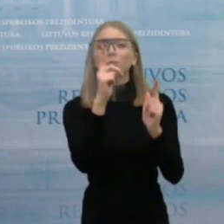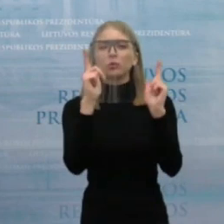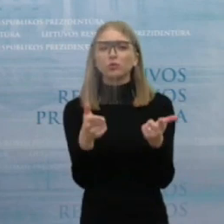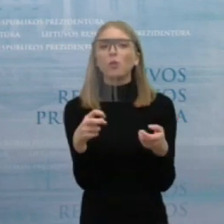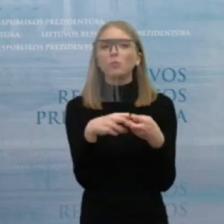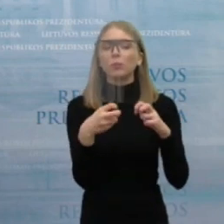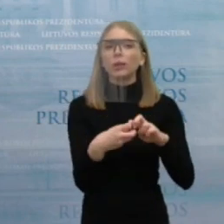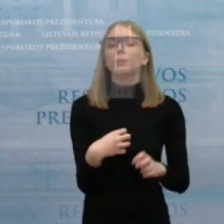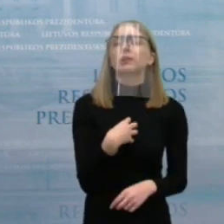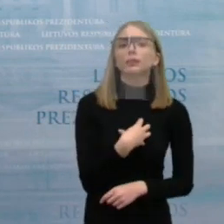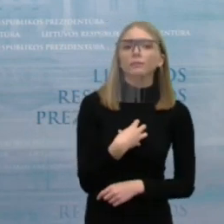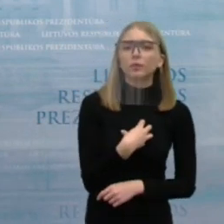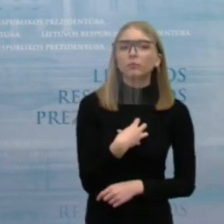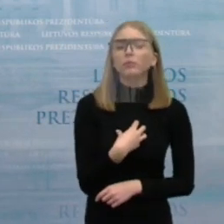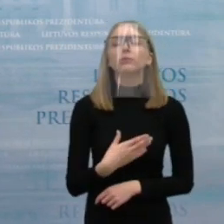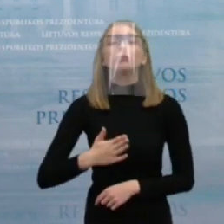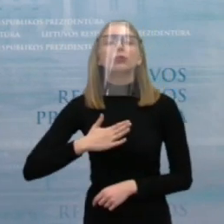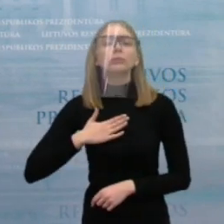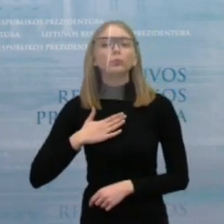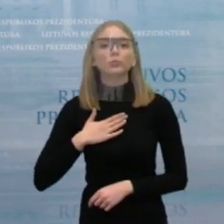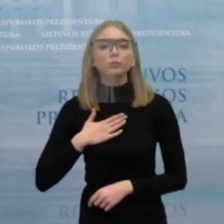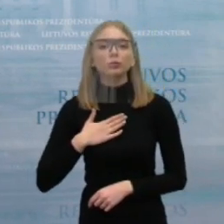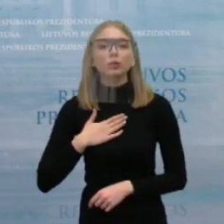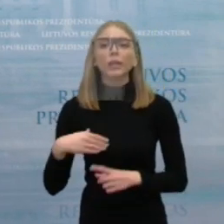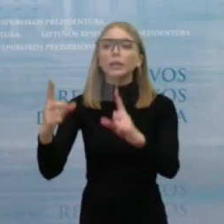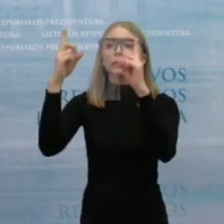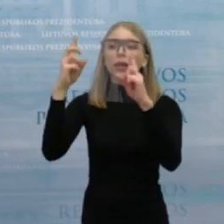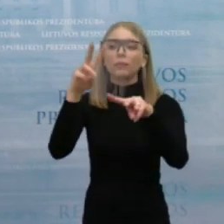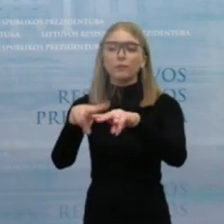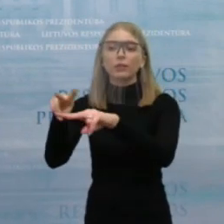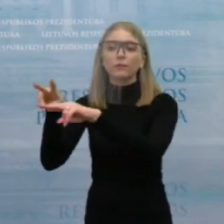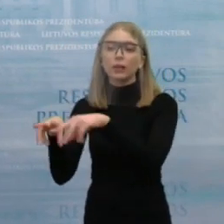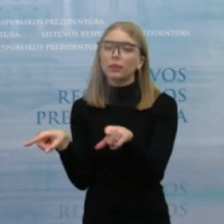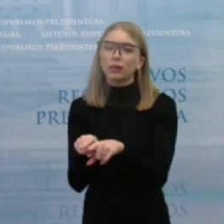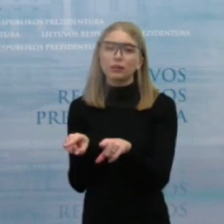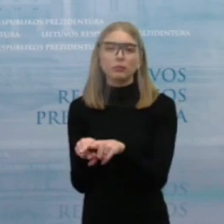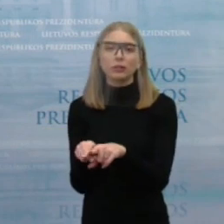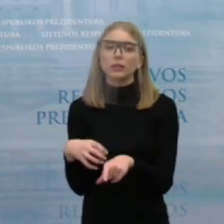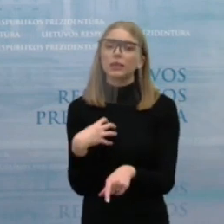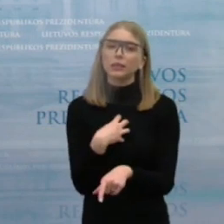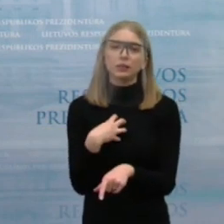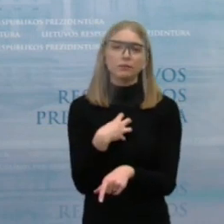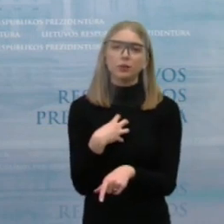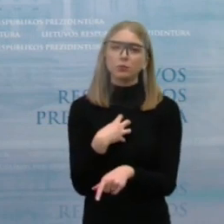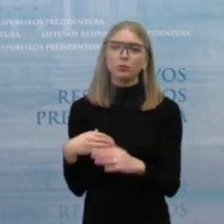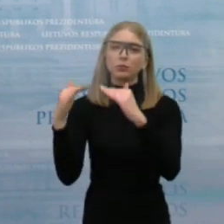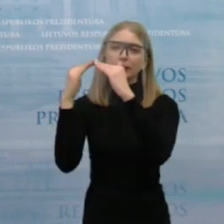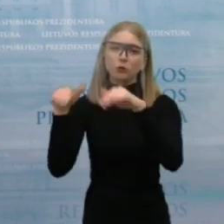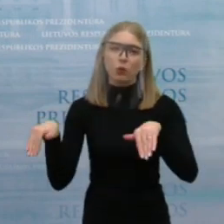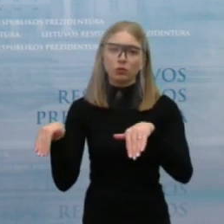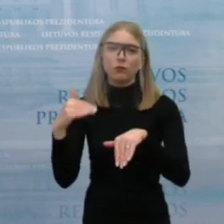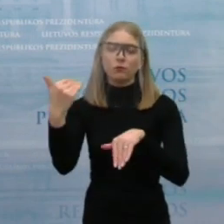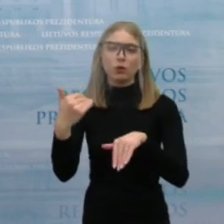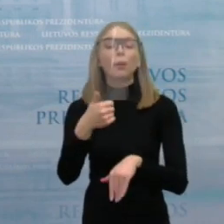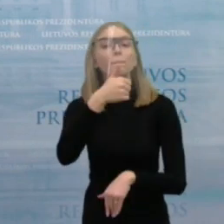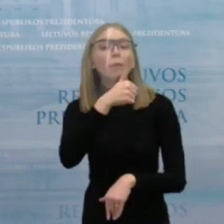mūsų svarbiose saugomuose teritorijose ir tokiose vietose kaip